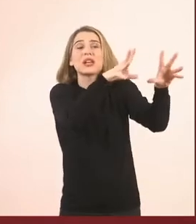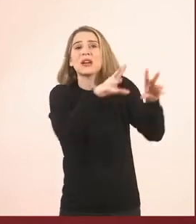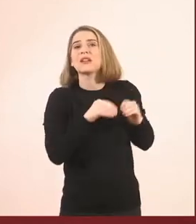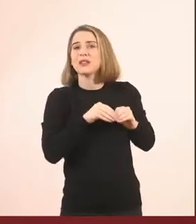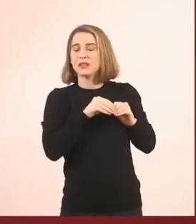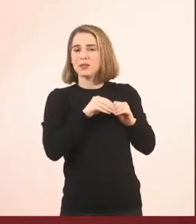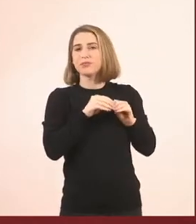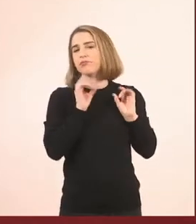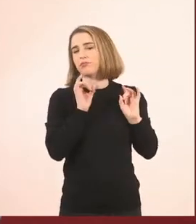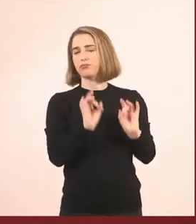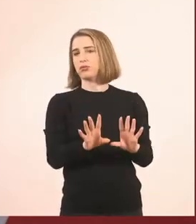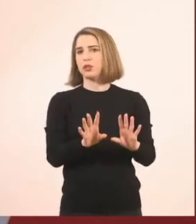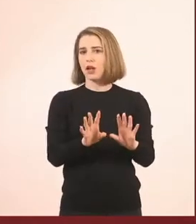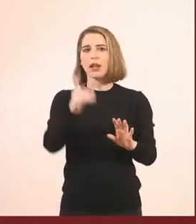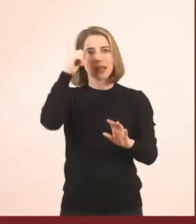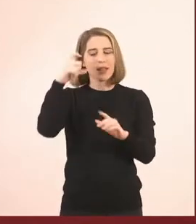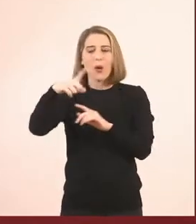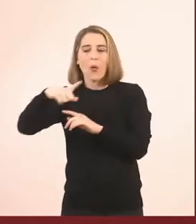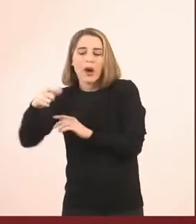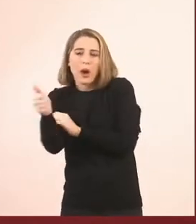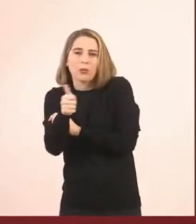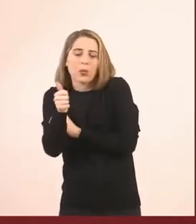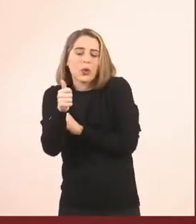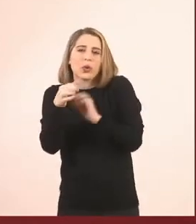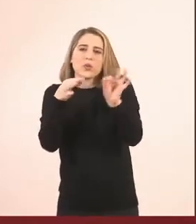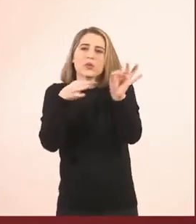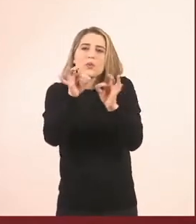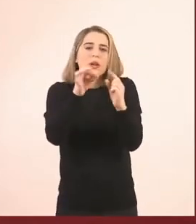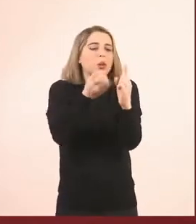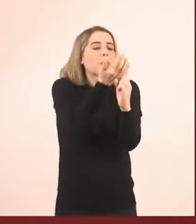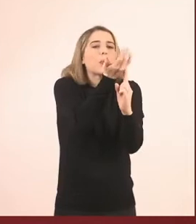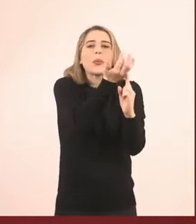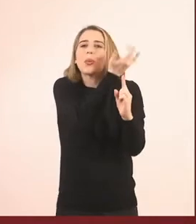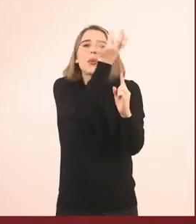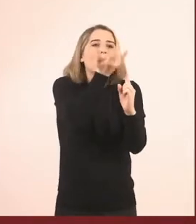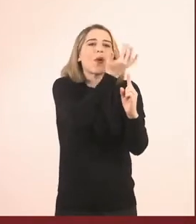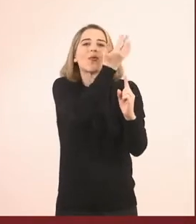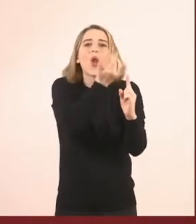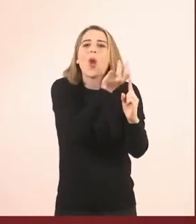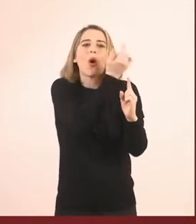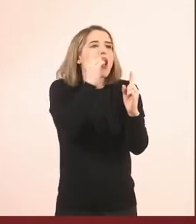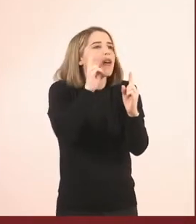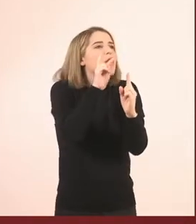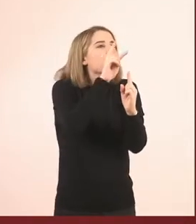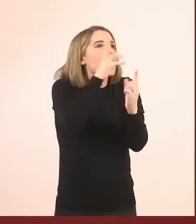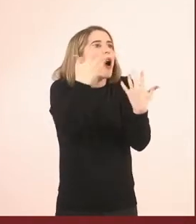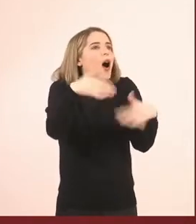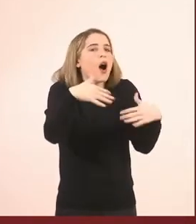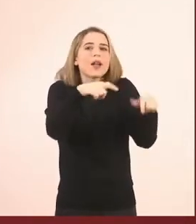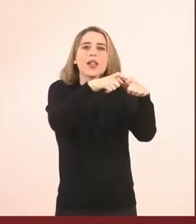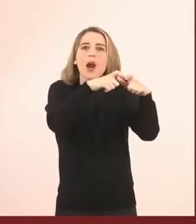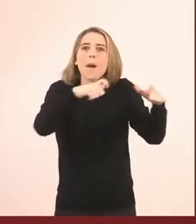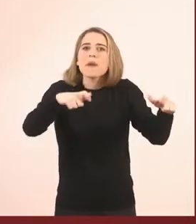όπως ξέρουμε κάθεται σε μία γωνία, ανάβει ένα σπίρτο, βλέπει ένα